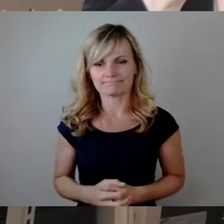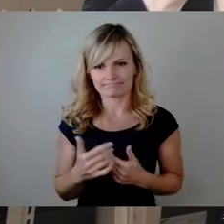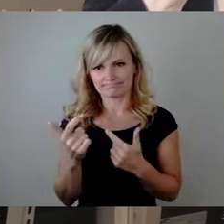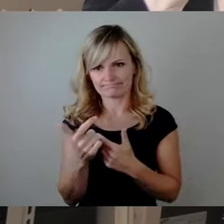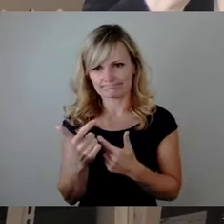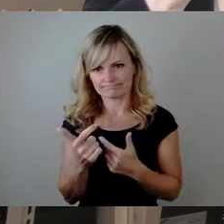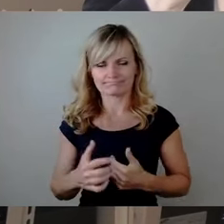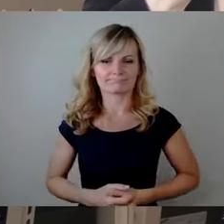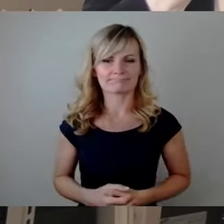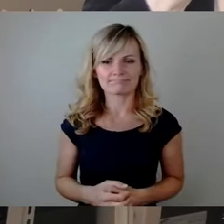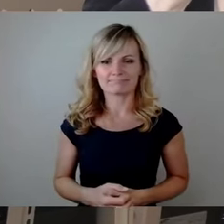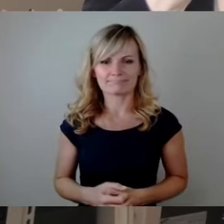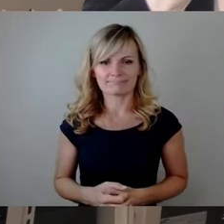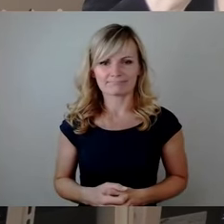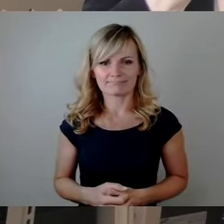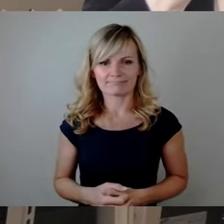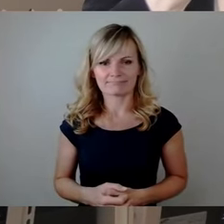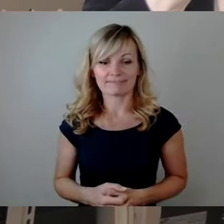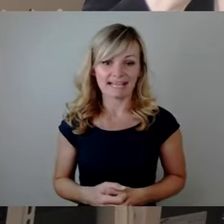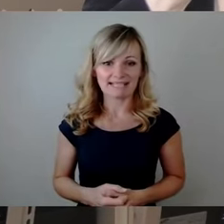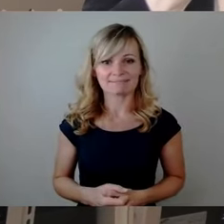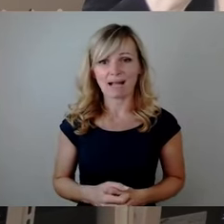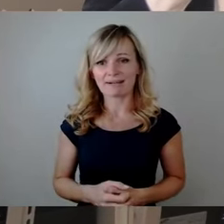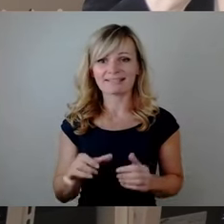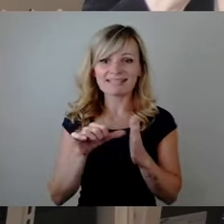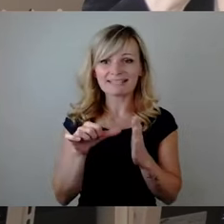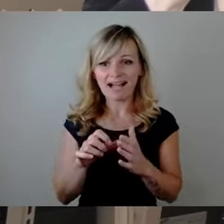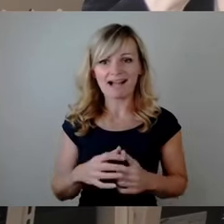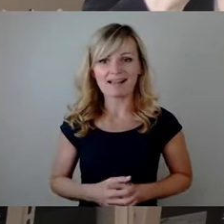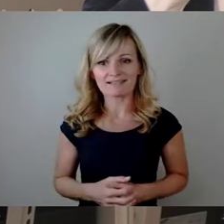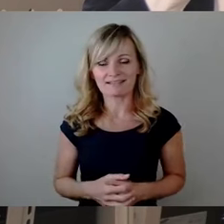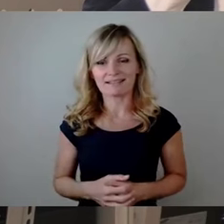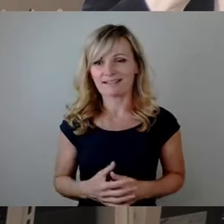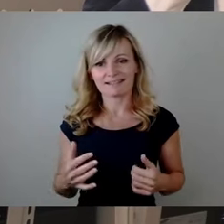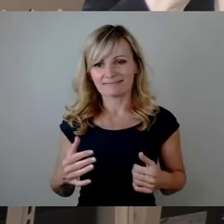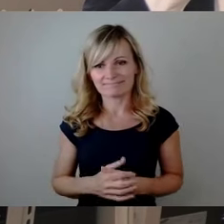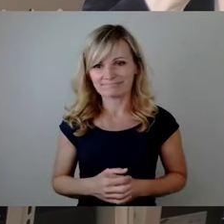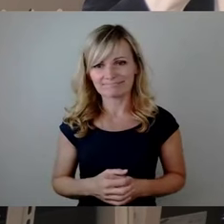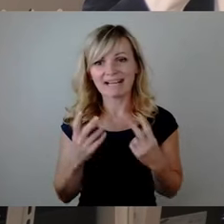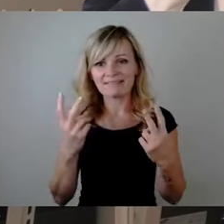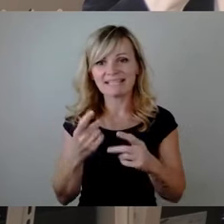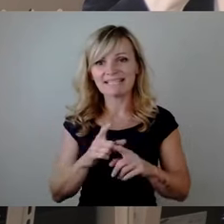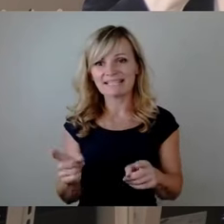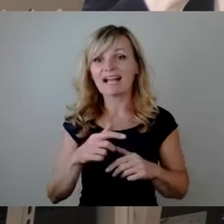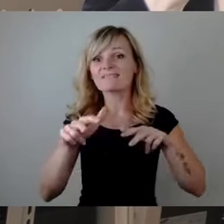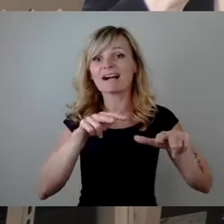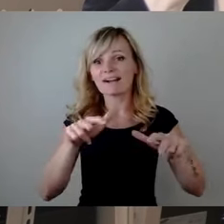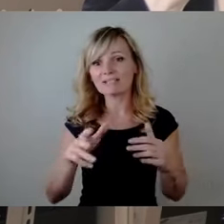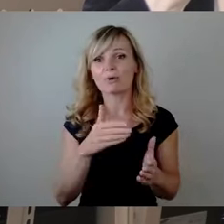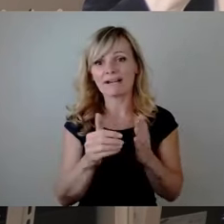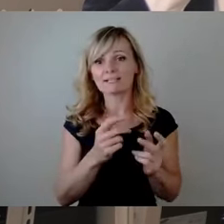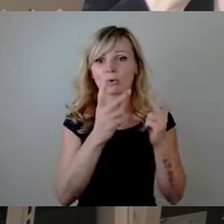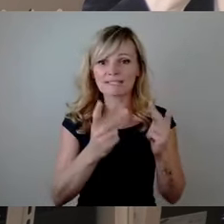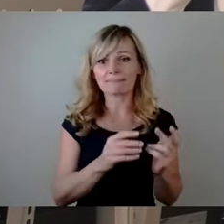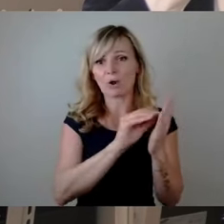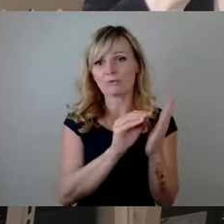Aber, aber, zentral ist ja am Ende nicht, ob die Verwaltung hier ein weiteres Konzept aufschreibt oder ob sie das